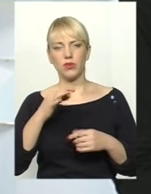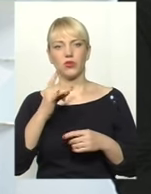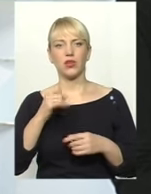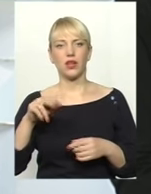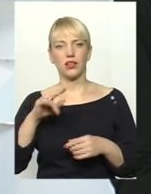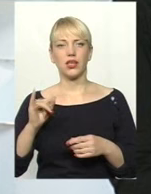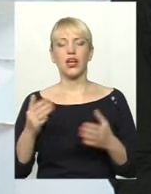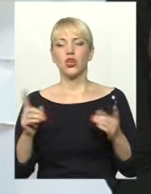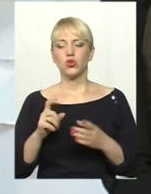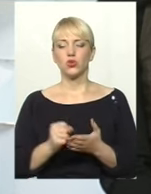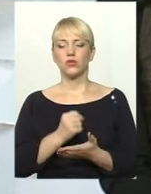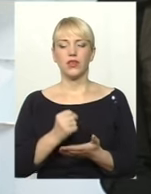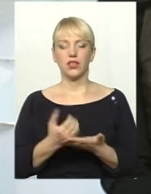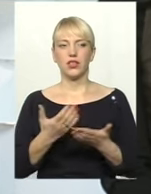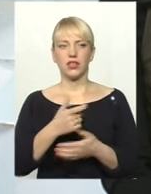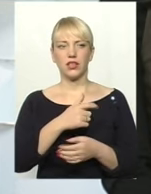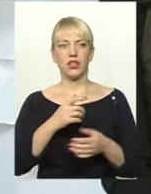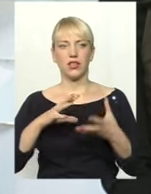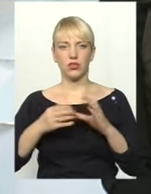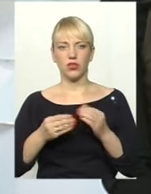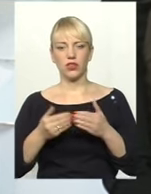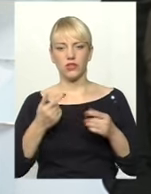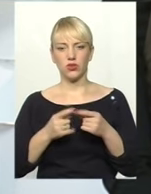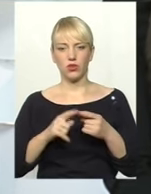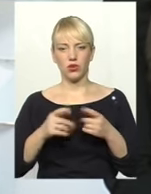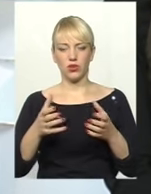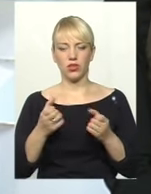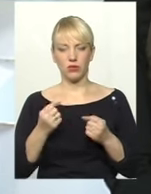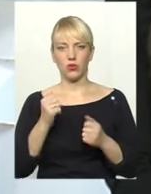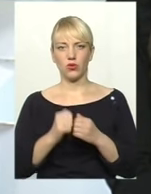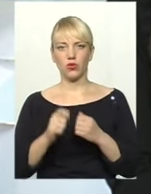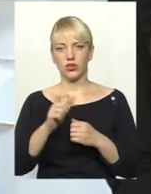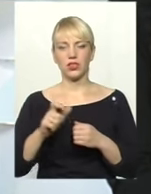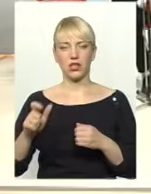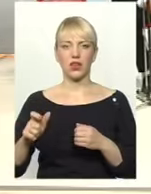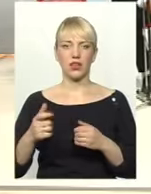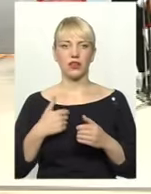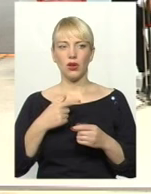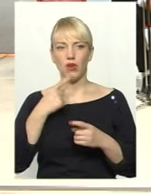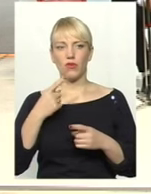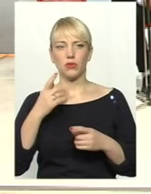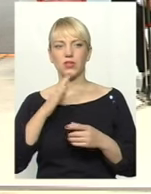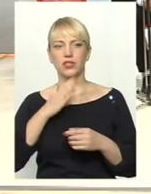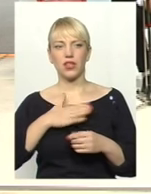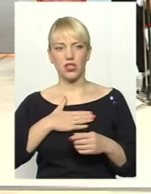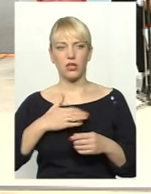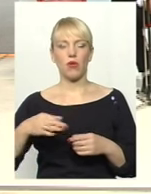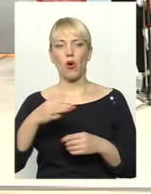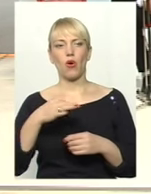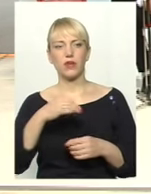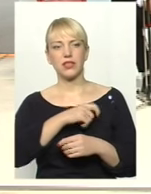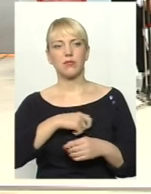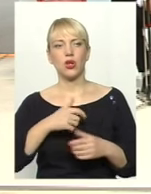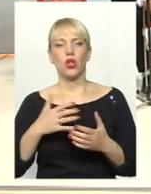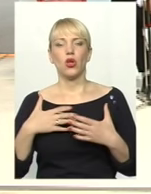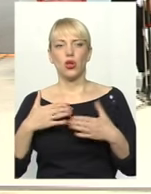ухвалили і які результати від цього отримує кожен із краян, говоримо із нашими обласними обранцями. Доброго здоров